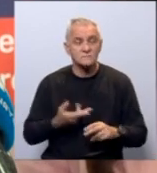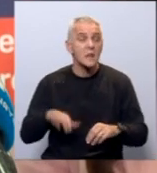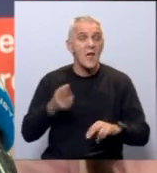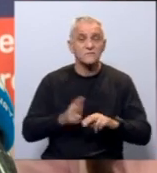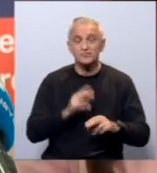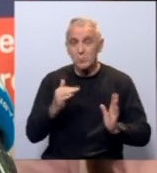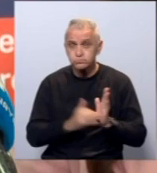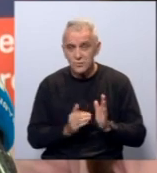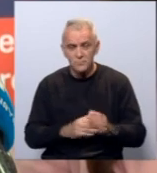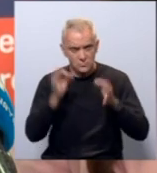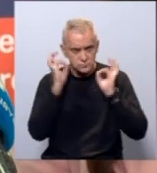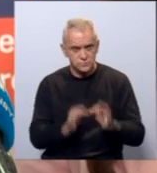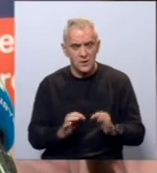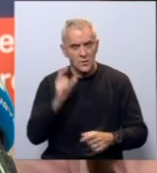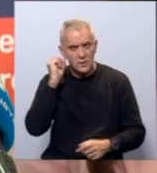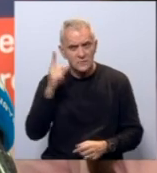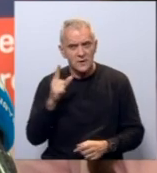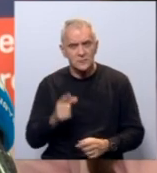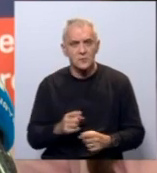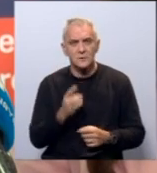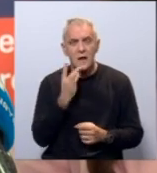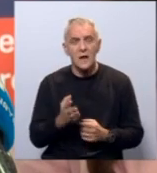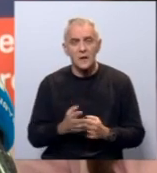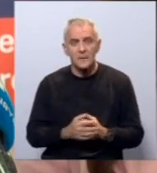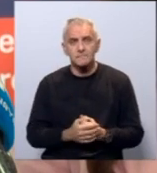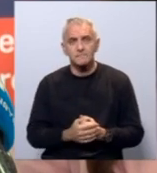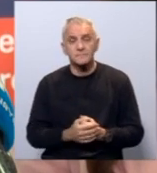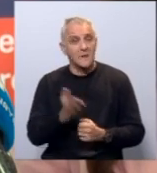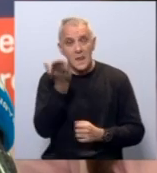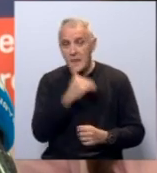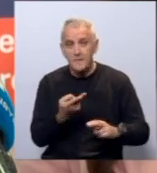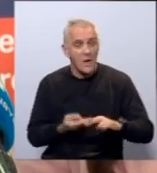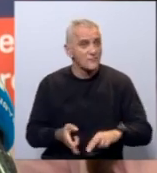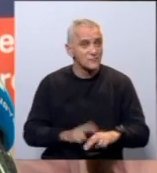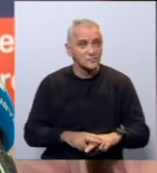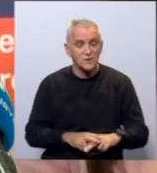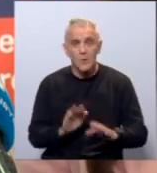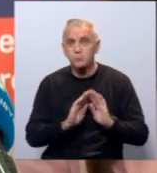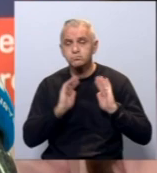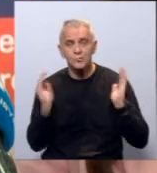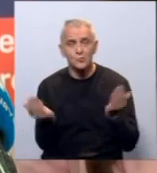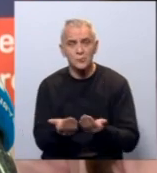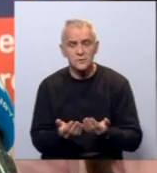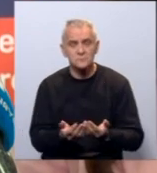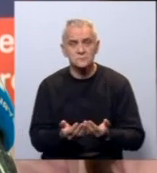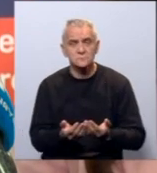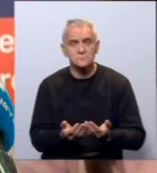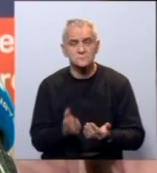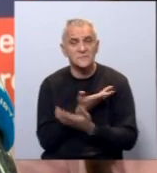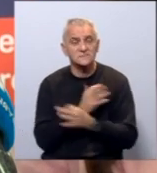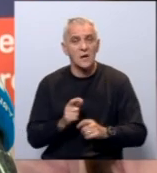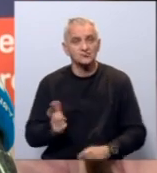su nam potrebne konkretne ideje, kada nema više prostora za